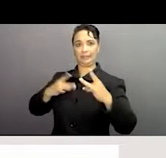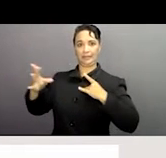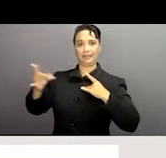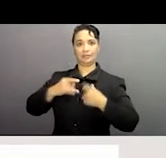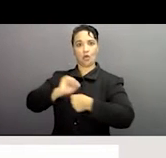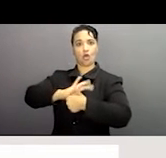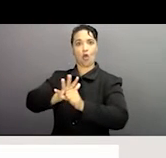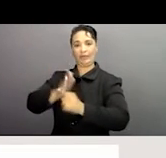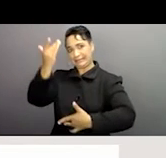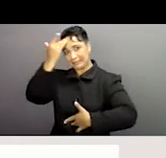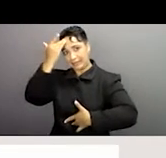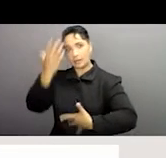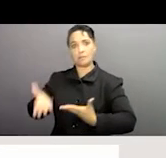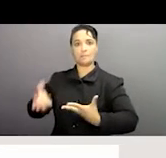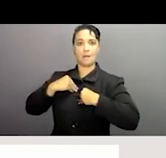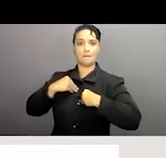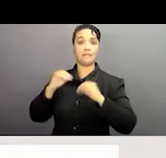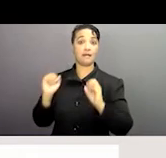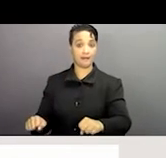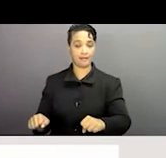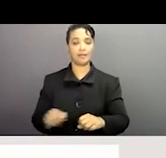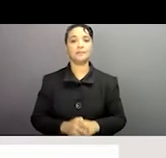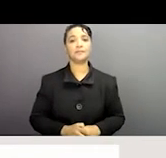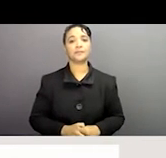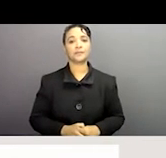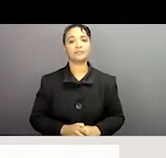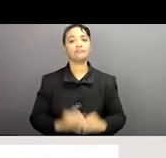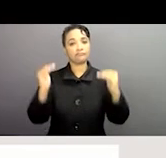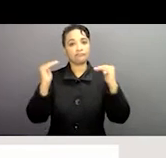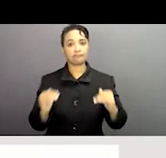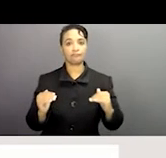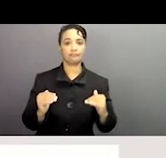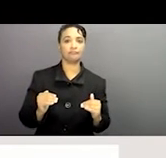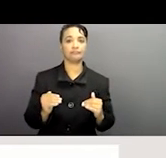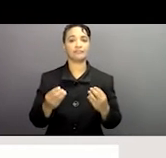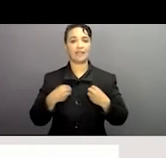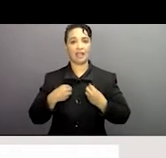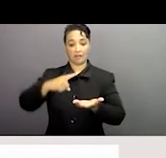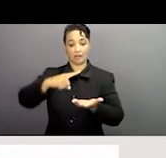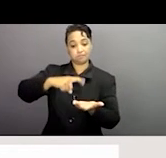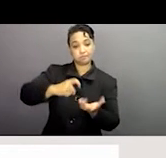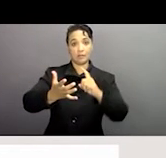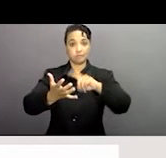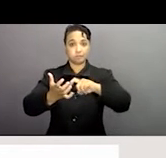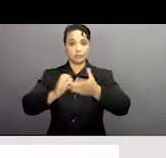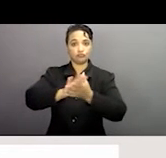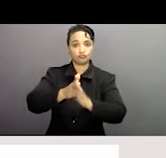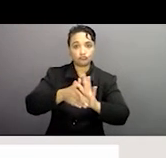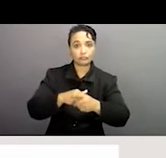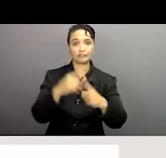qui sont aussi dans des situations vraiment risquées tenant compte aussi de COVID